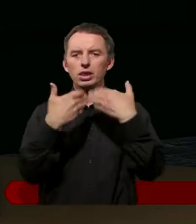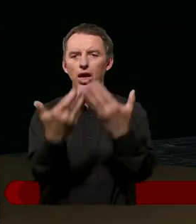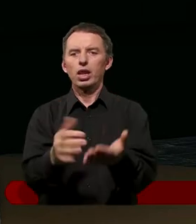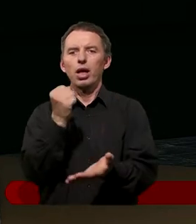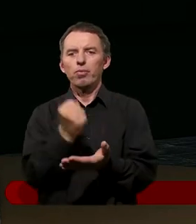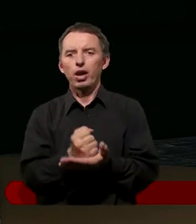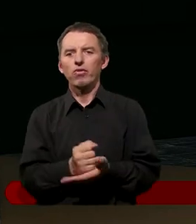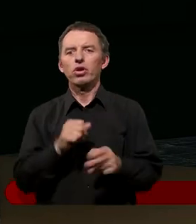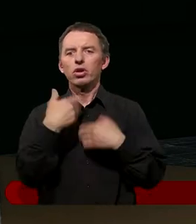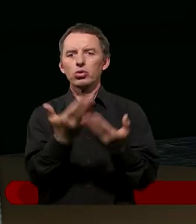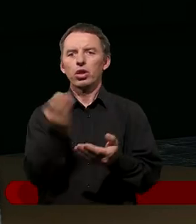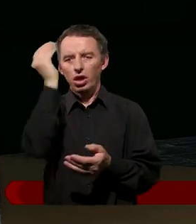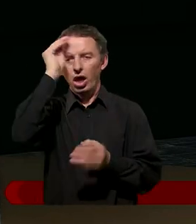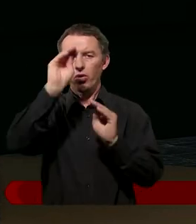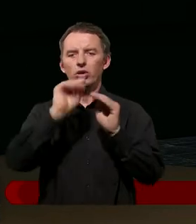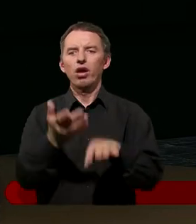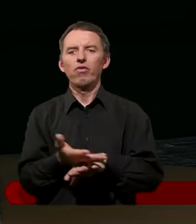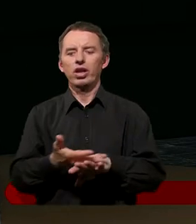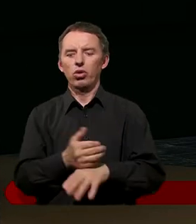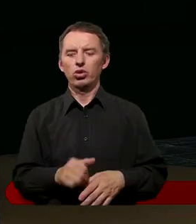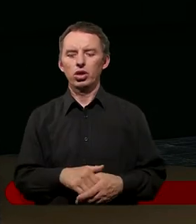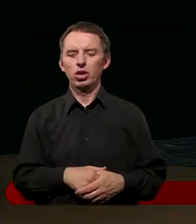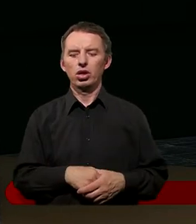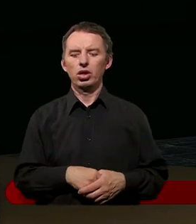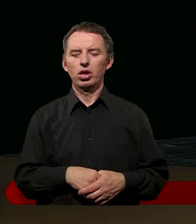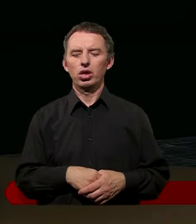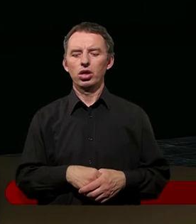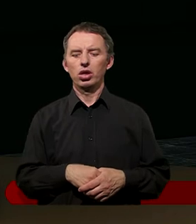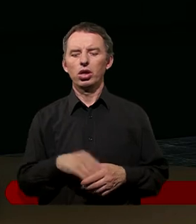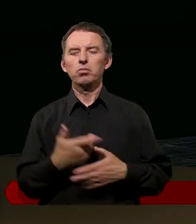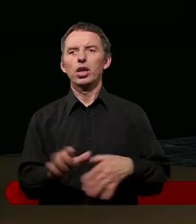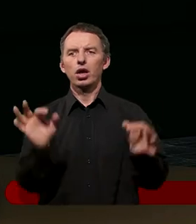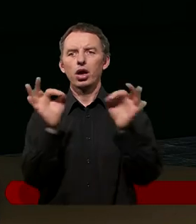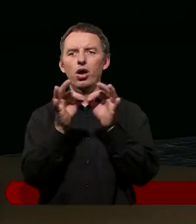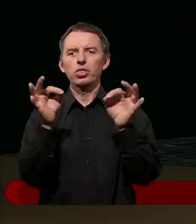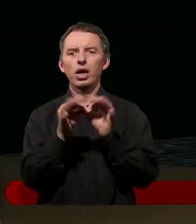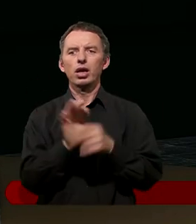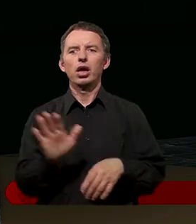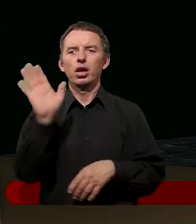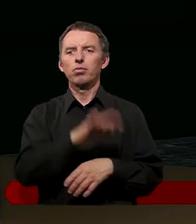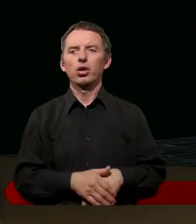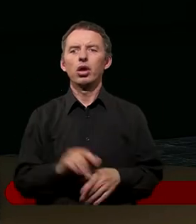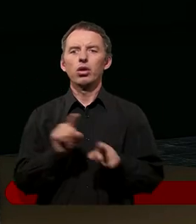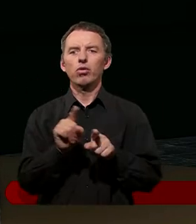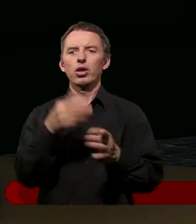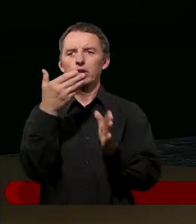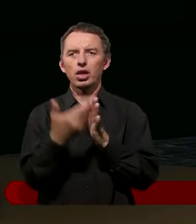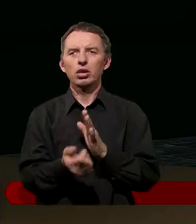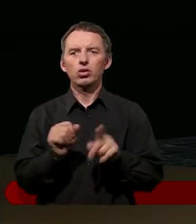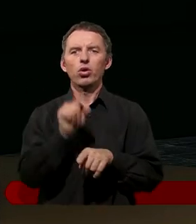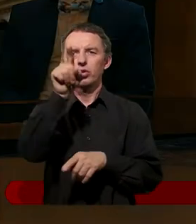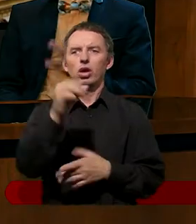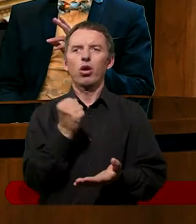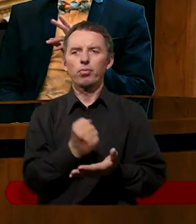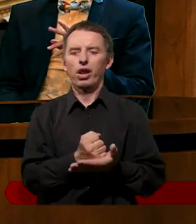które znali faryzeusze. Ale gdzieś po drodze stracili kontakt z Bogiem, a więc również stracili zrozumienie prawa